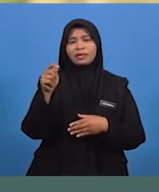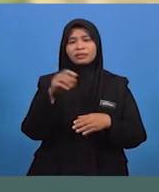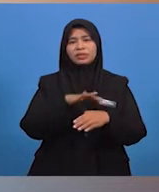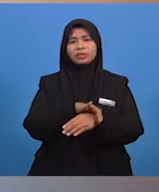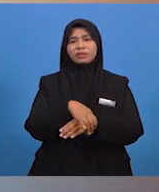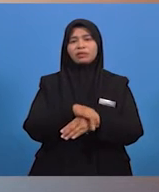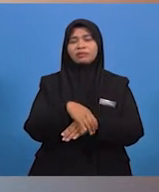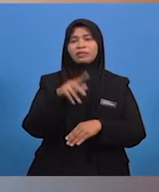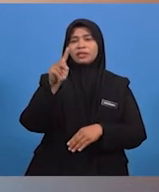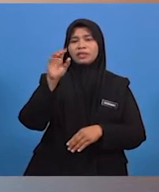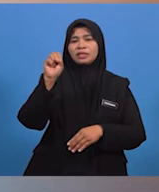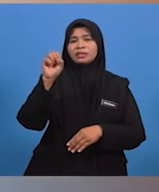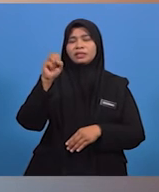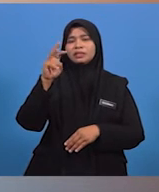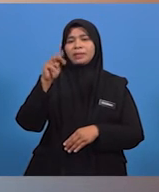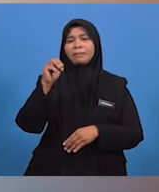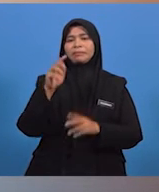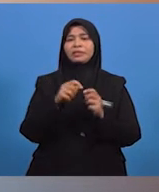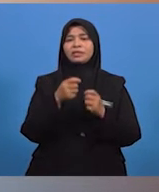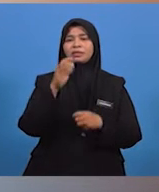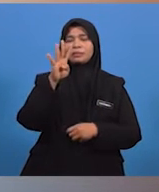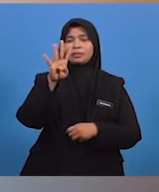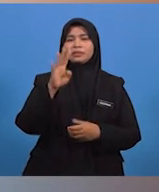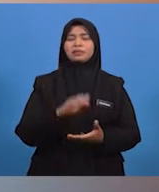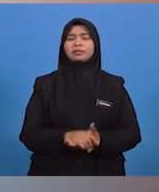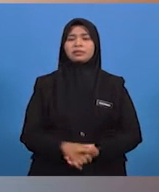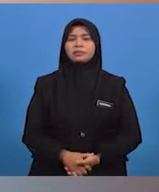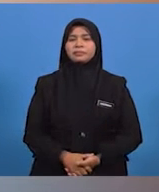Huku Teks Geografi KSSM tingkatan 4.